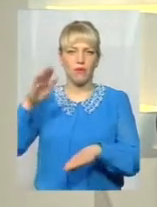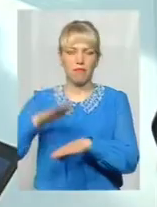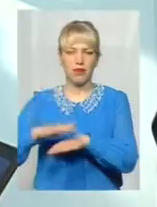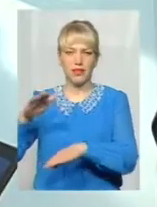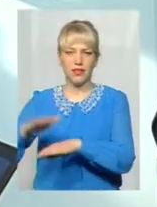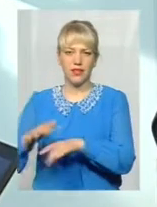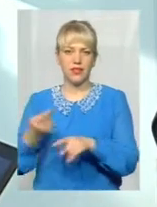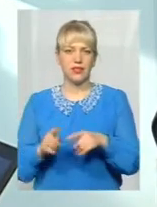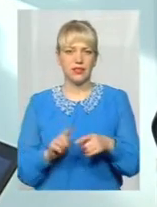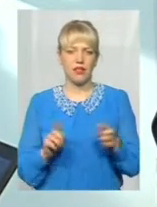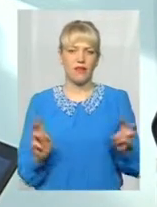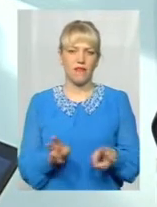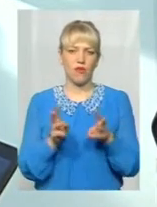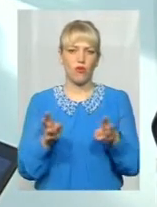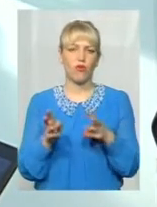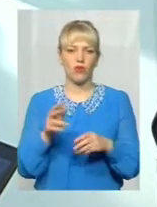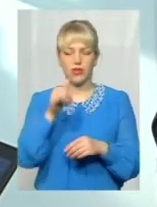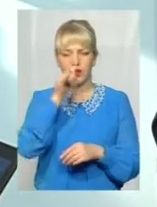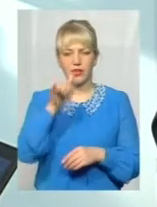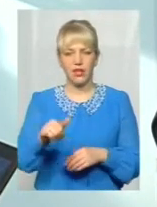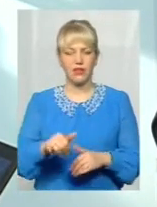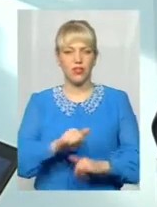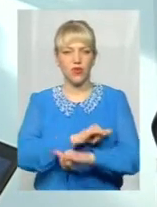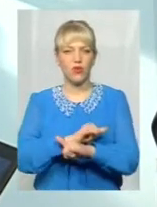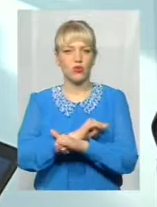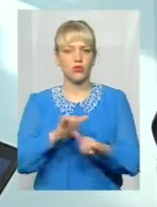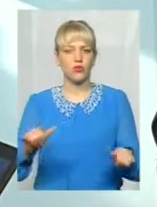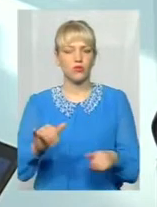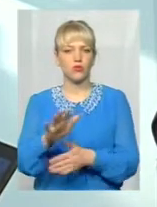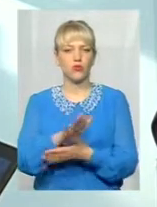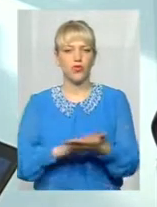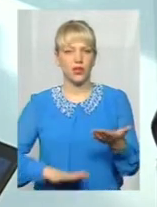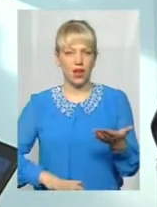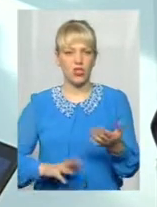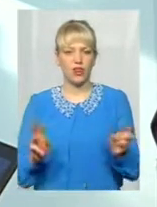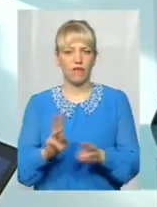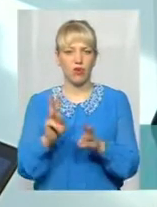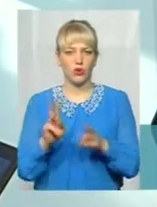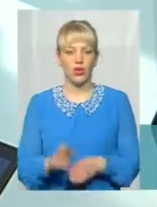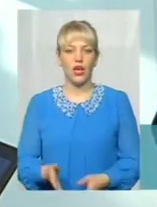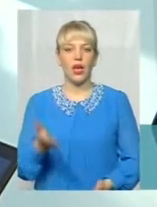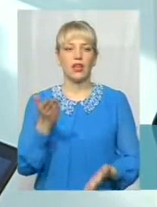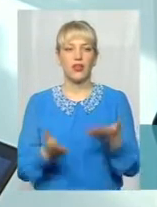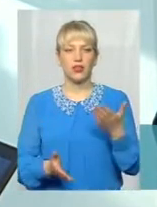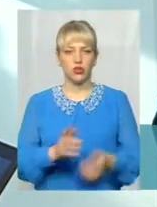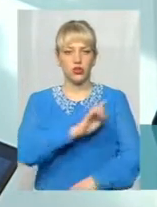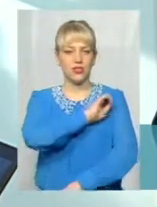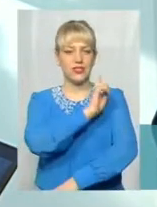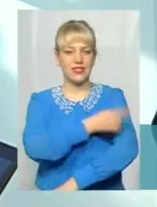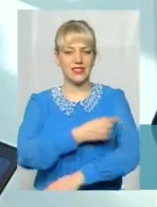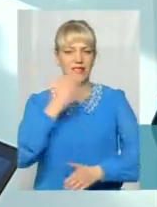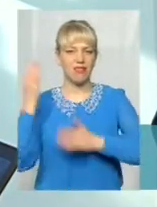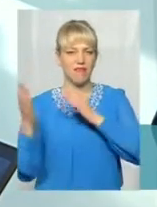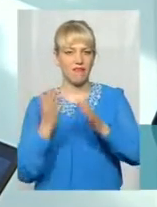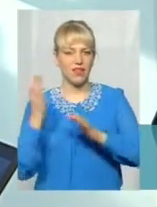щоб ця пожежа не розповсюджувалася далі. Якщо ж, звичайно, сильний вітер розмухує дуже